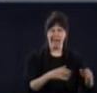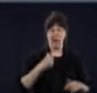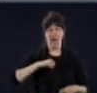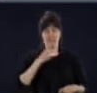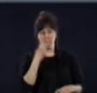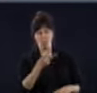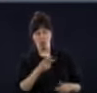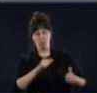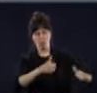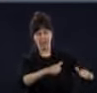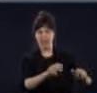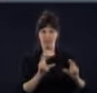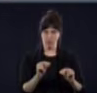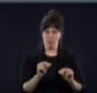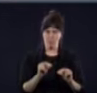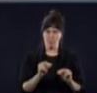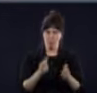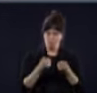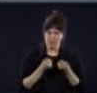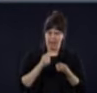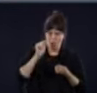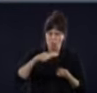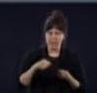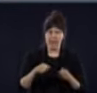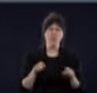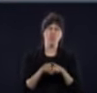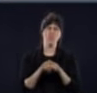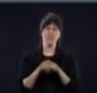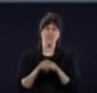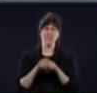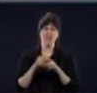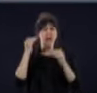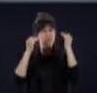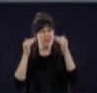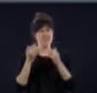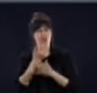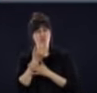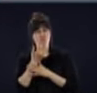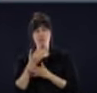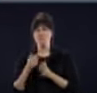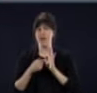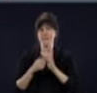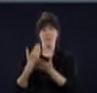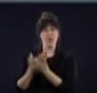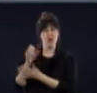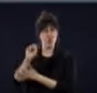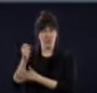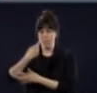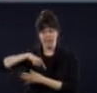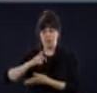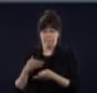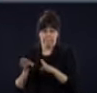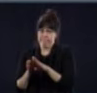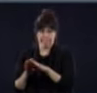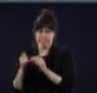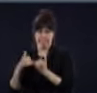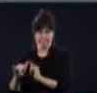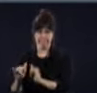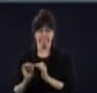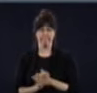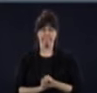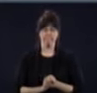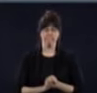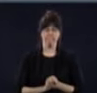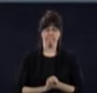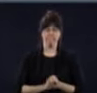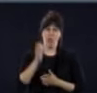qui nous écrivent pour l'école secondaire qu'ils auraient aimé reprendre l'école, etc. Il y a plein de gens qui n'ont pas nécessairement la même position. On est heureux